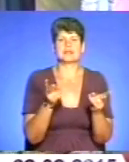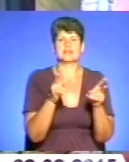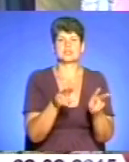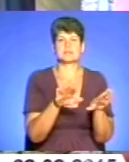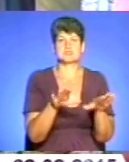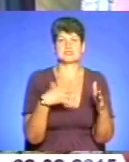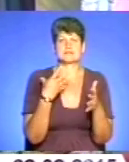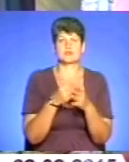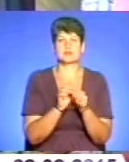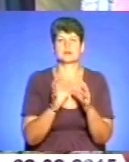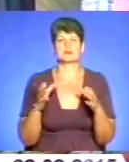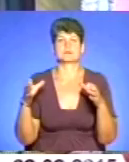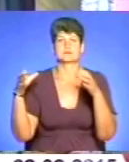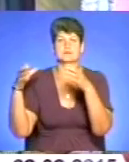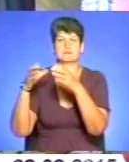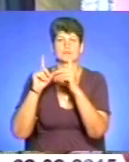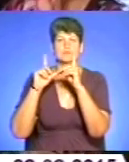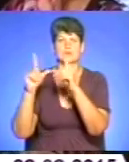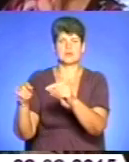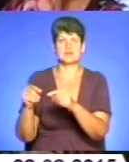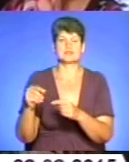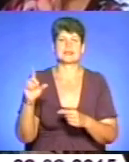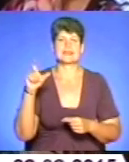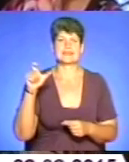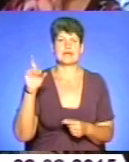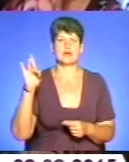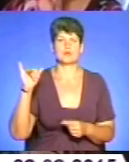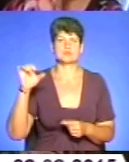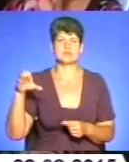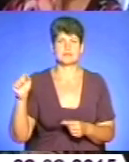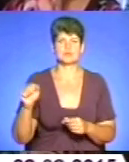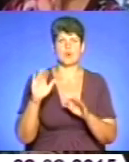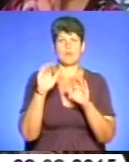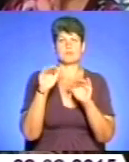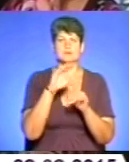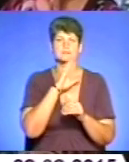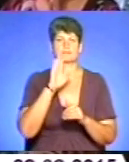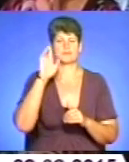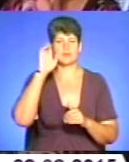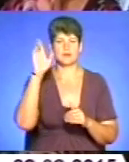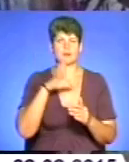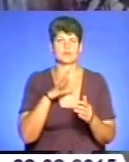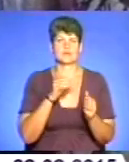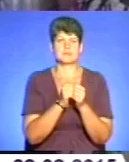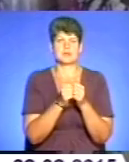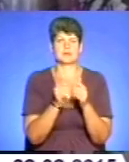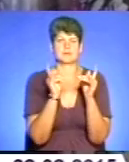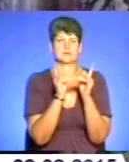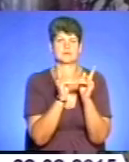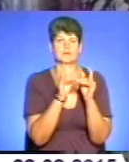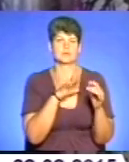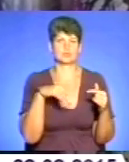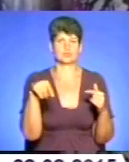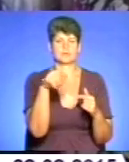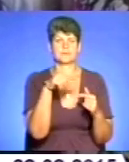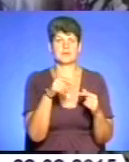та зібрались в Єрусалимі, щоб оброщатись з Пресвятою Богородицею. Перебуваючи навколо її ложа, вони були засліплені яскравим